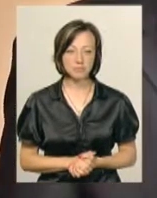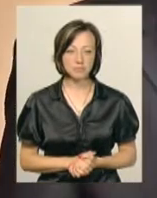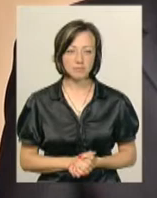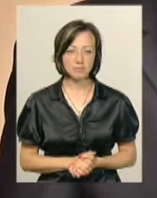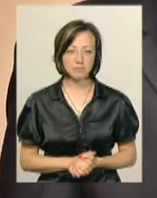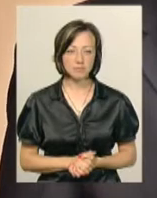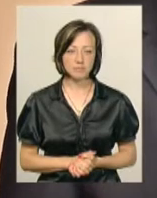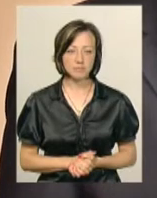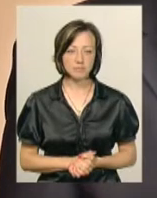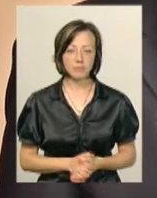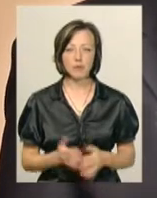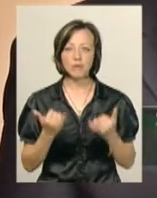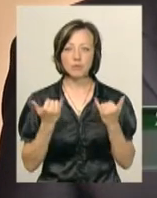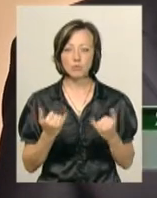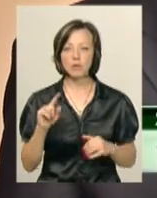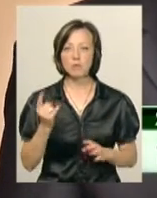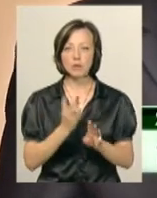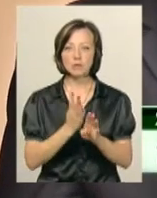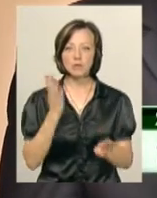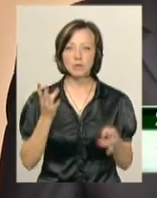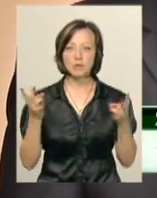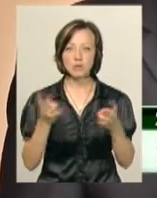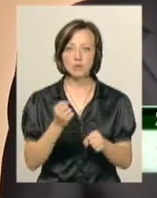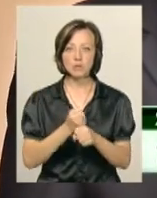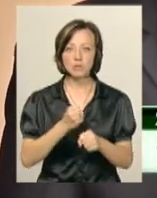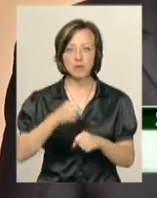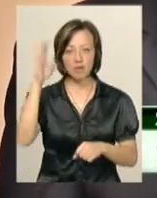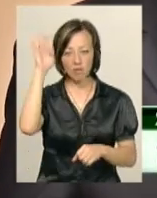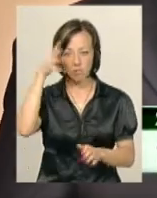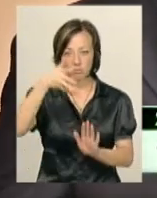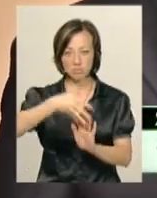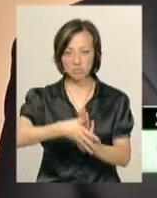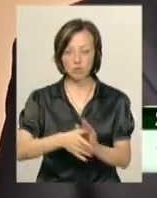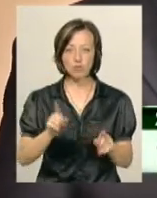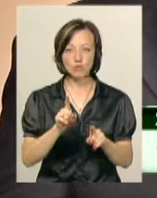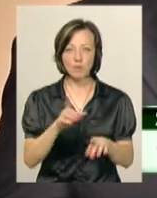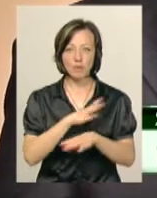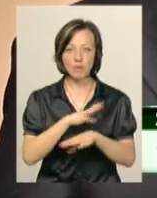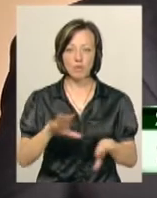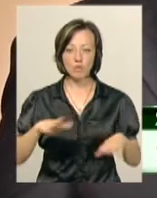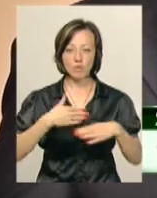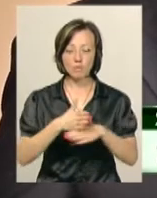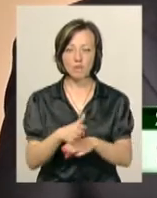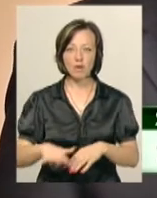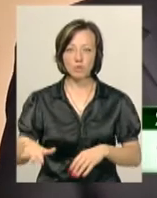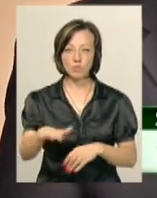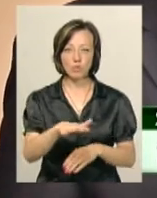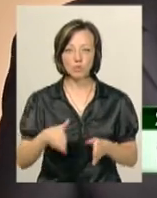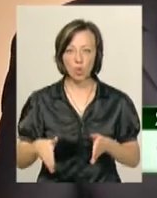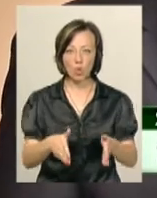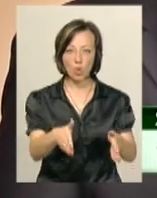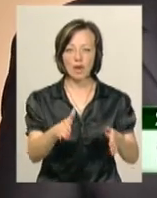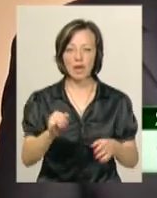Сьогодні в першу чергу треба зробити лівньовки, відвод відвіди, щоб не розбивало дороги і тротуари.